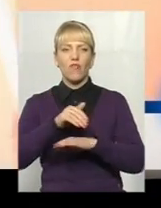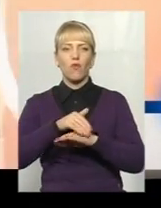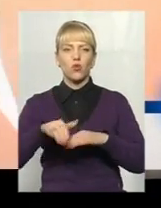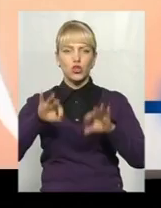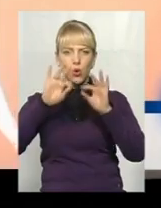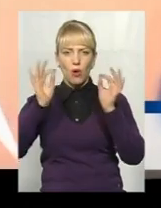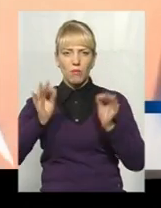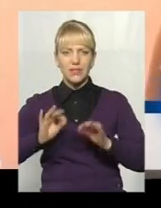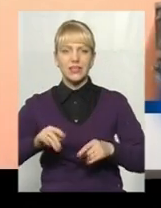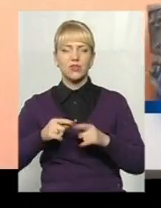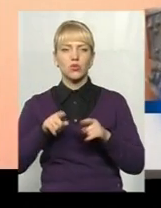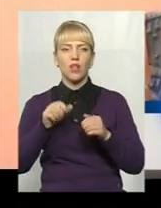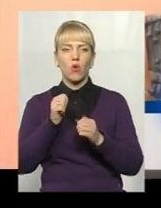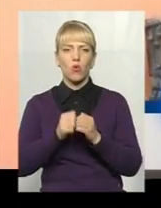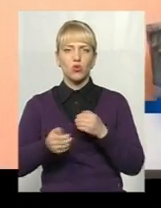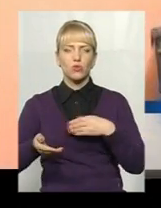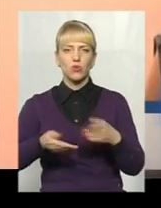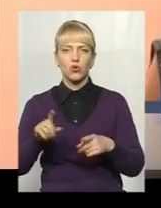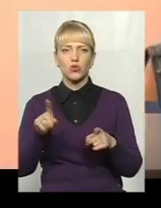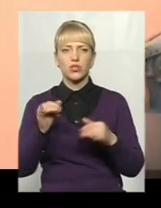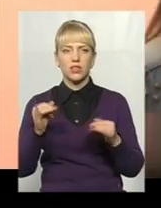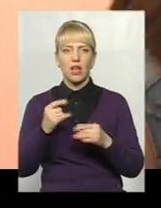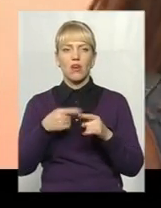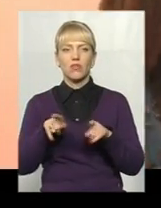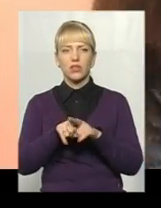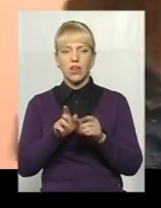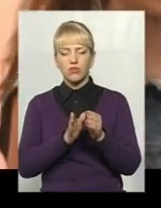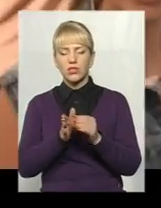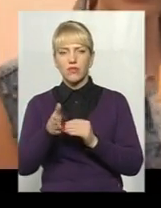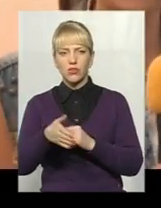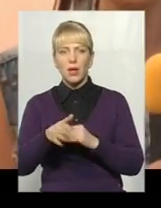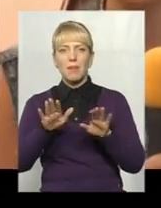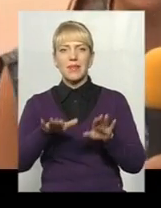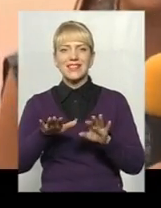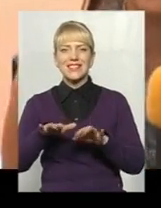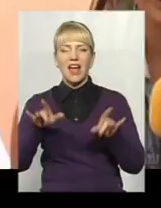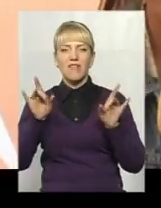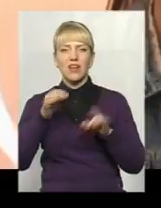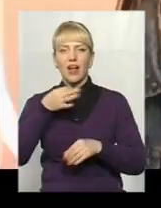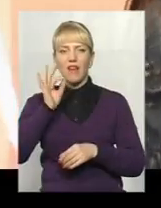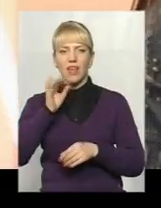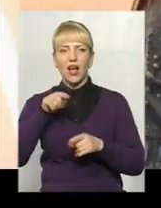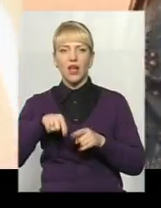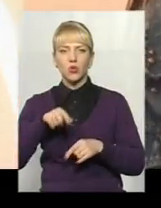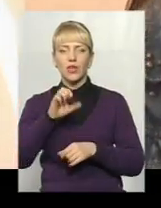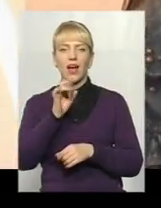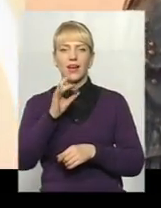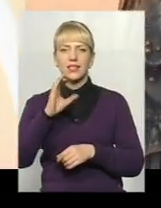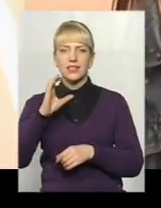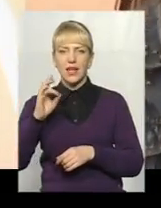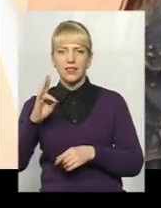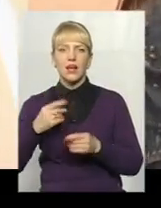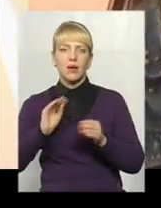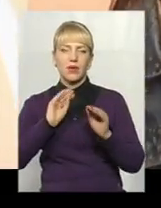відбувається щось цікаве. Ось так завернеш у один із двориків місцевої кав'ярні, а тут Арсен Мірзоян прикрашає сіру